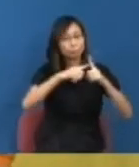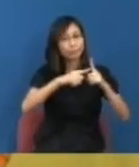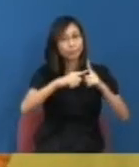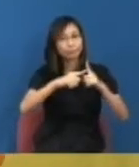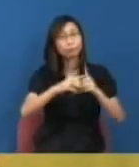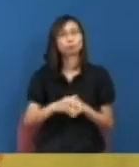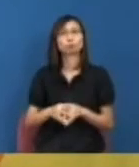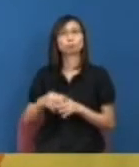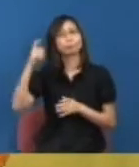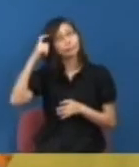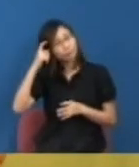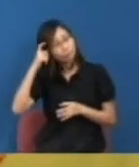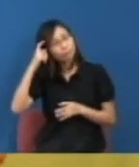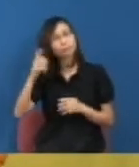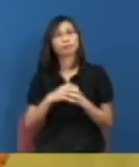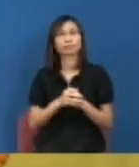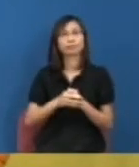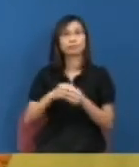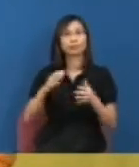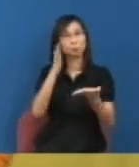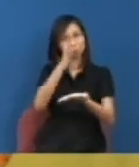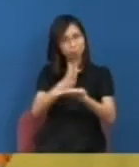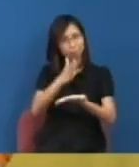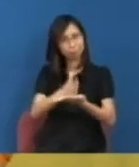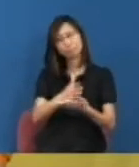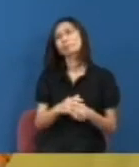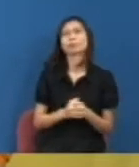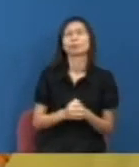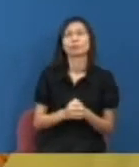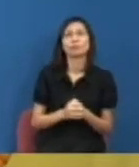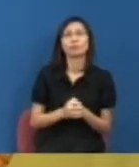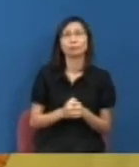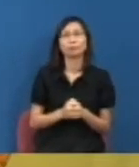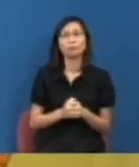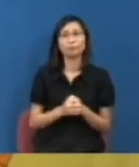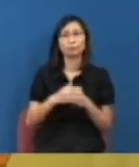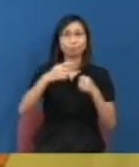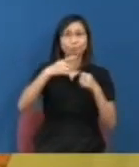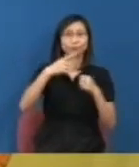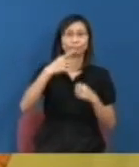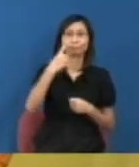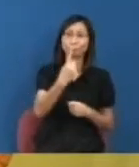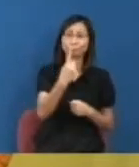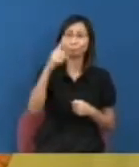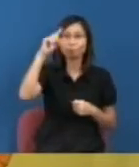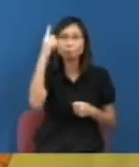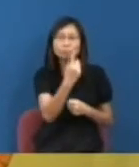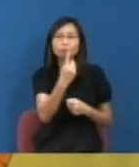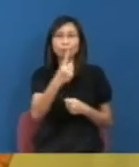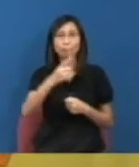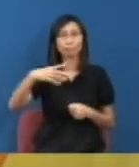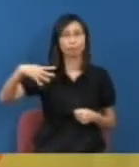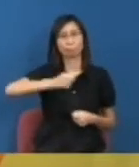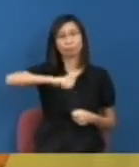大家要留意當然另一件事其實也看到就是說當一個大學的校長角色究竟